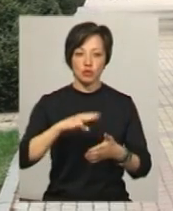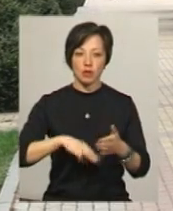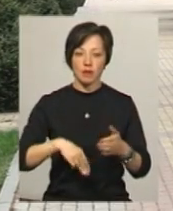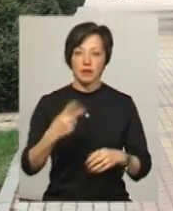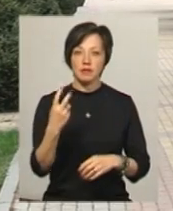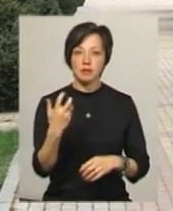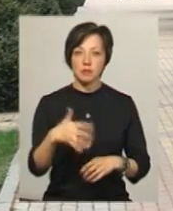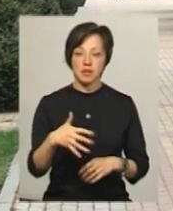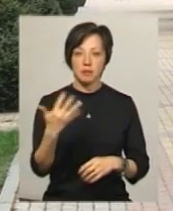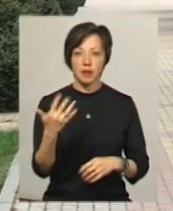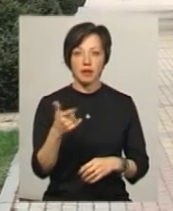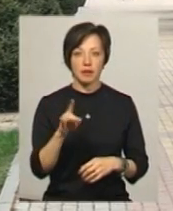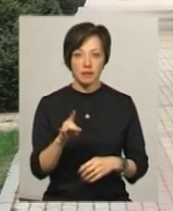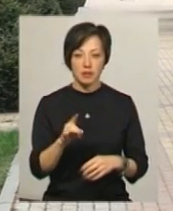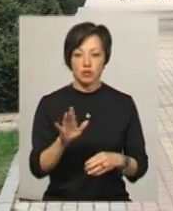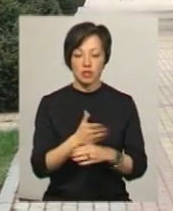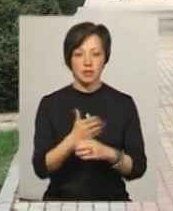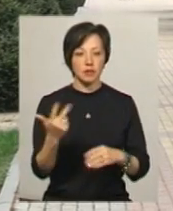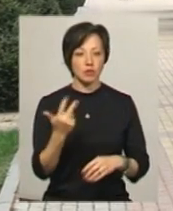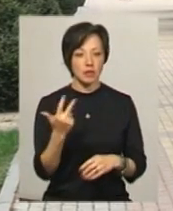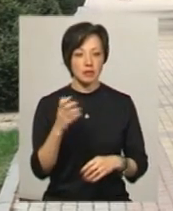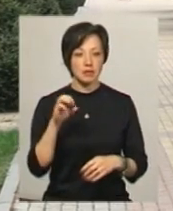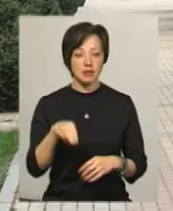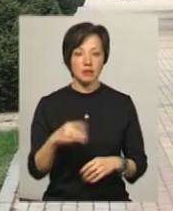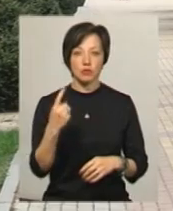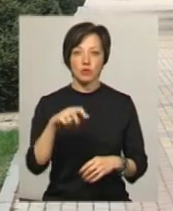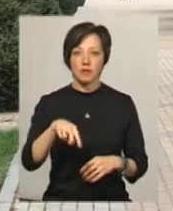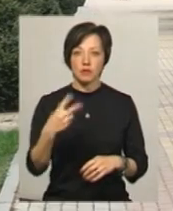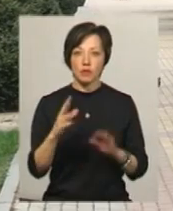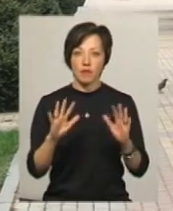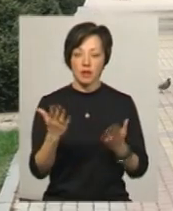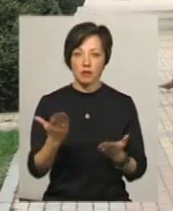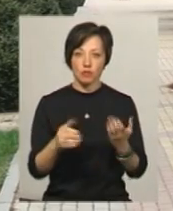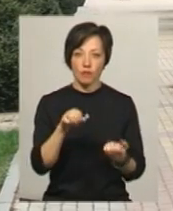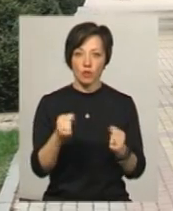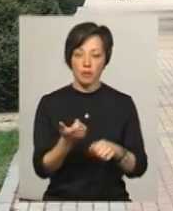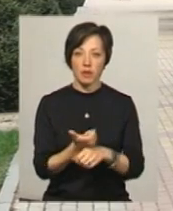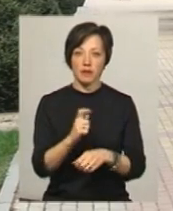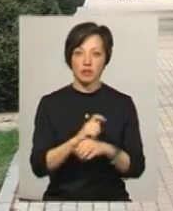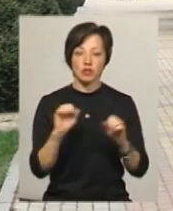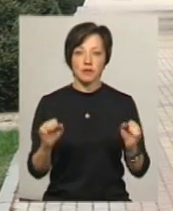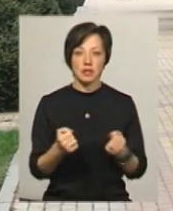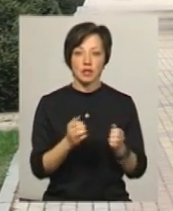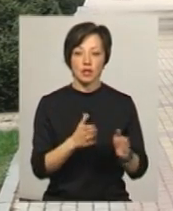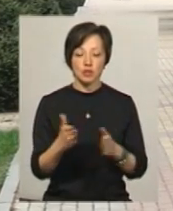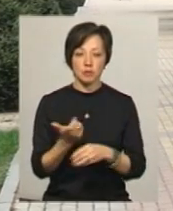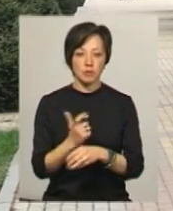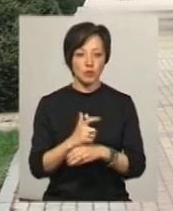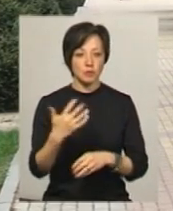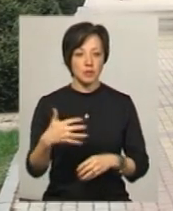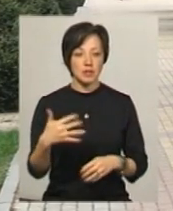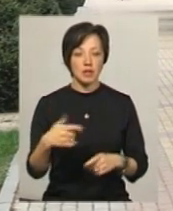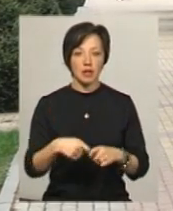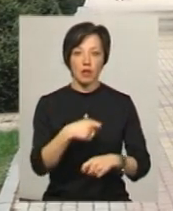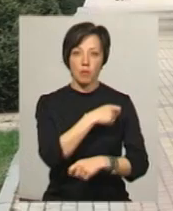становить 255 грн За частиною третьої статті 122 у разі якщо водій перевищив швидкісний режим більше як на 50